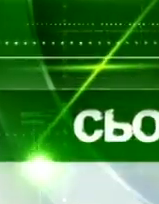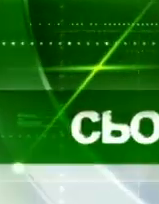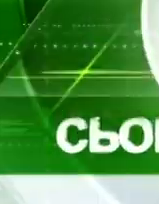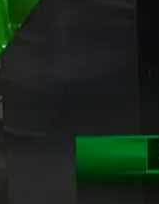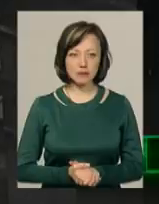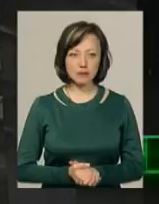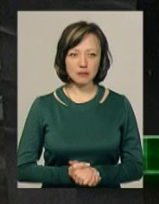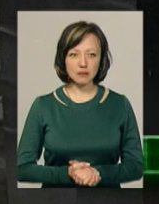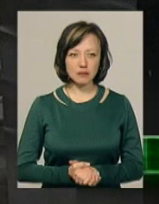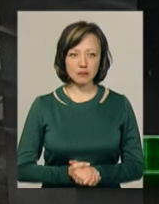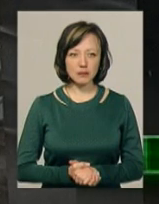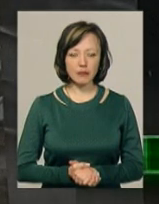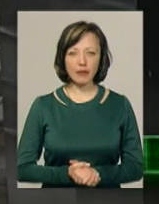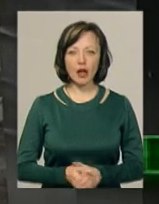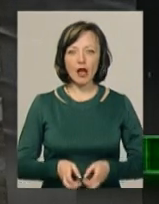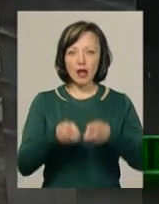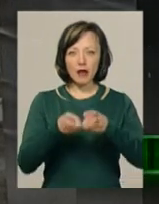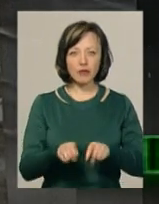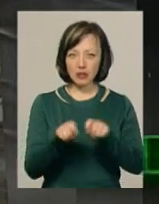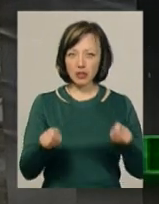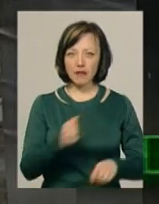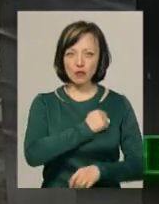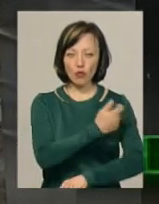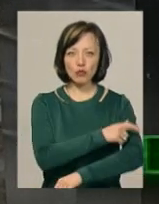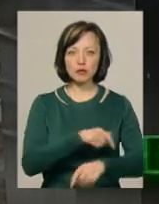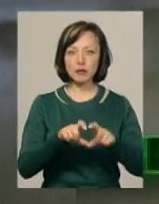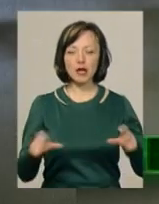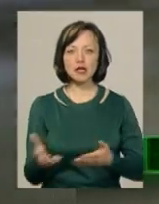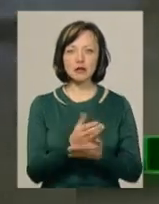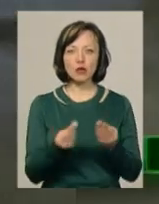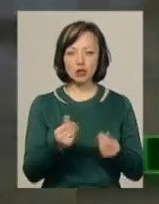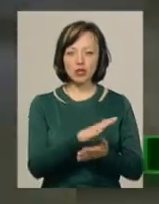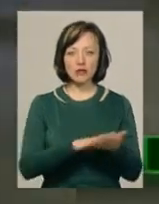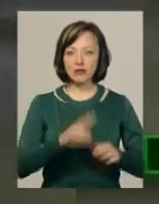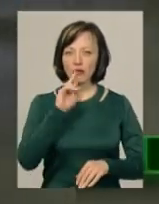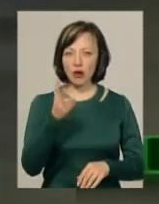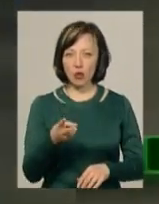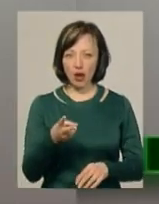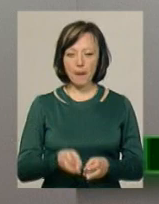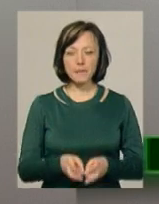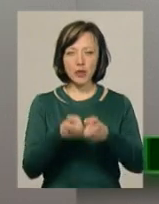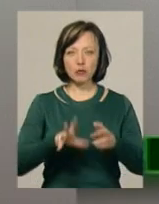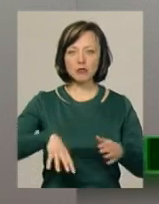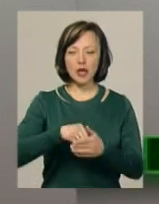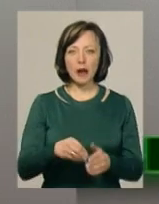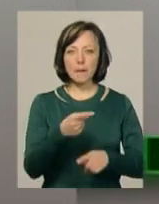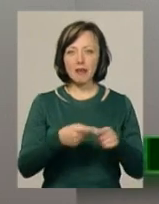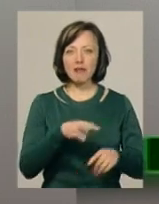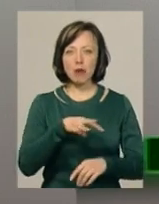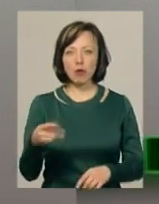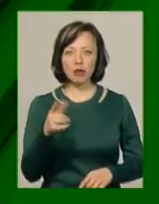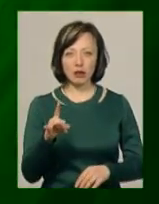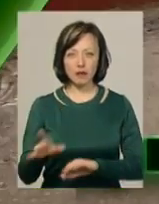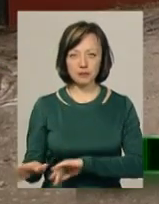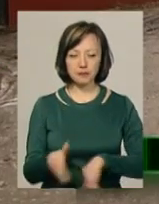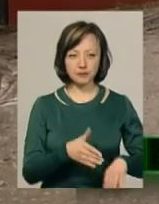Музика Ліфт відкрили у військовому шпиталі. Збір коштів тривав майже два роки. Підйомник обійшовся у півмільйона гривень.